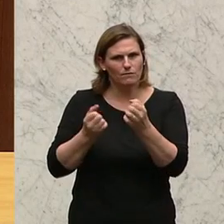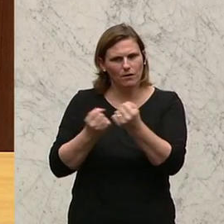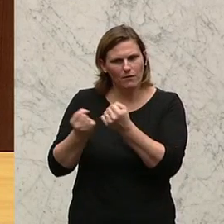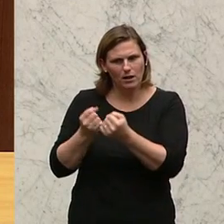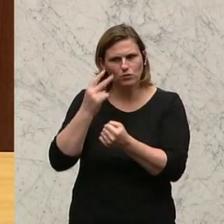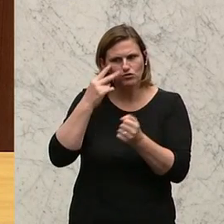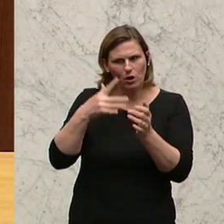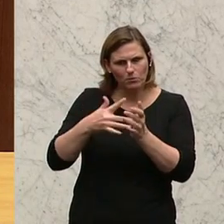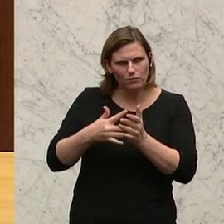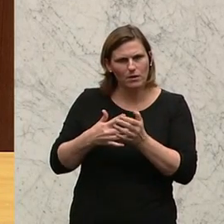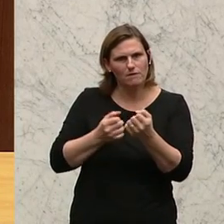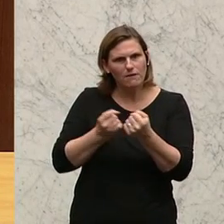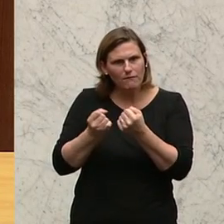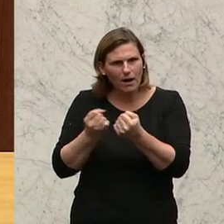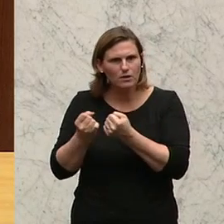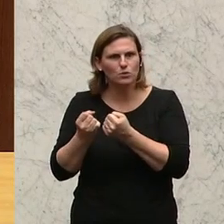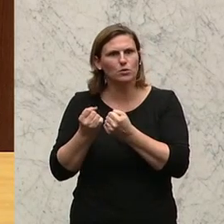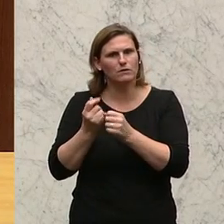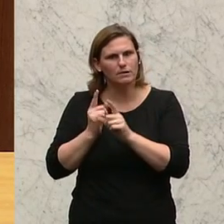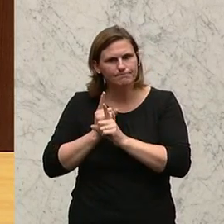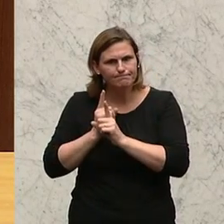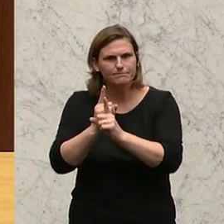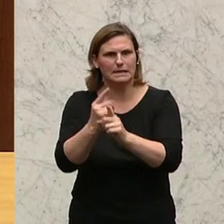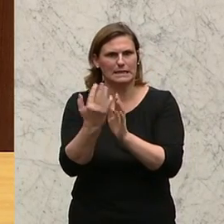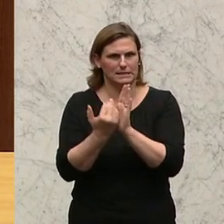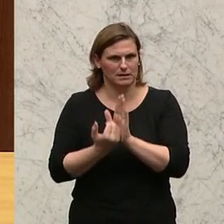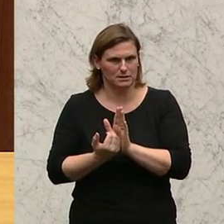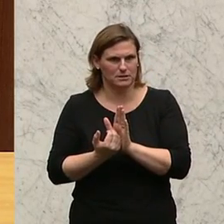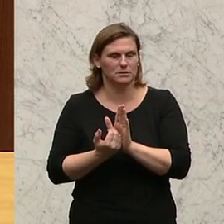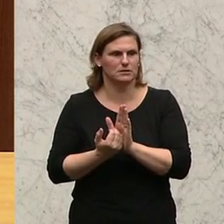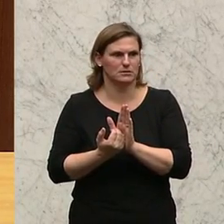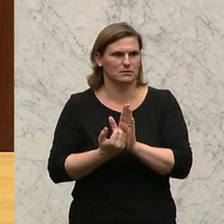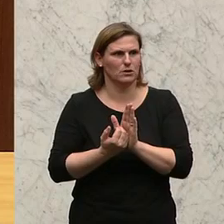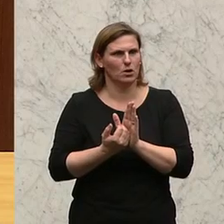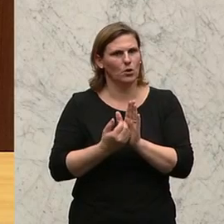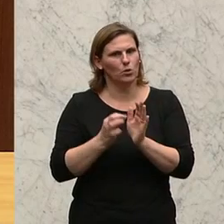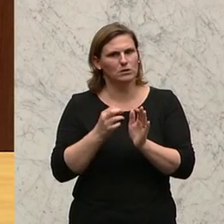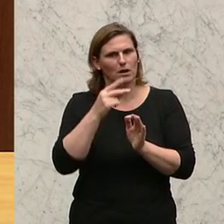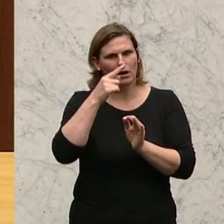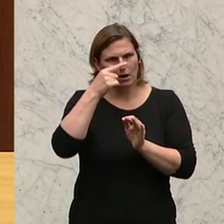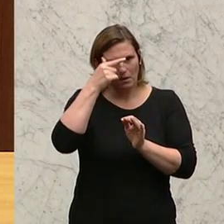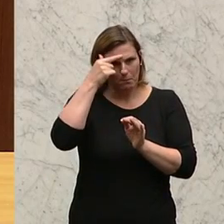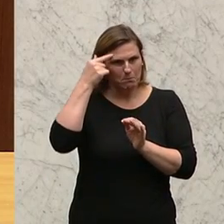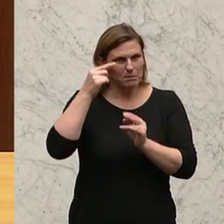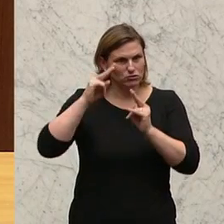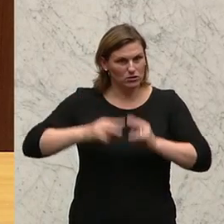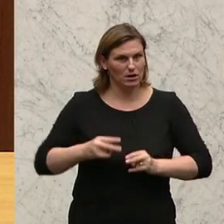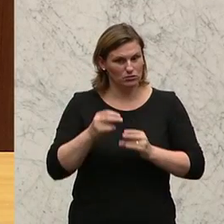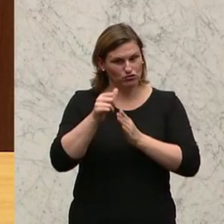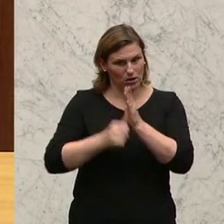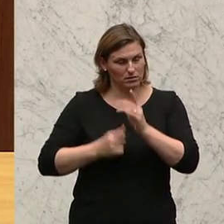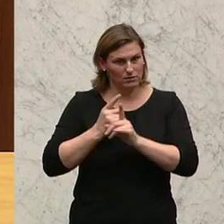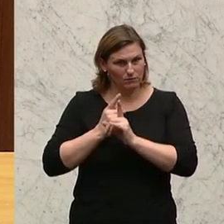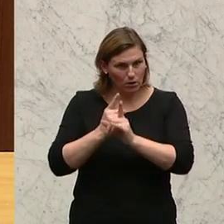prüft, ob die Verwaltung im Rahmen des Gesetzes handelt, dabei Menschenrechtsstandards einhält und steht